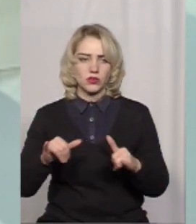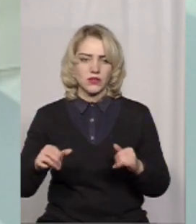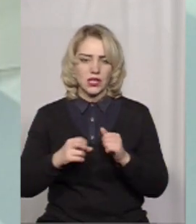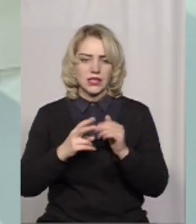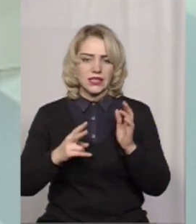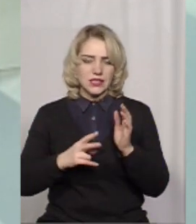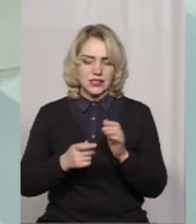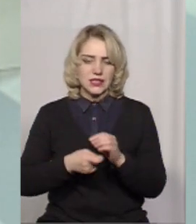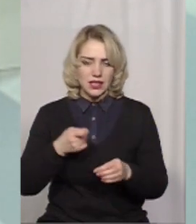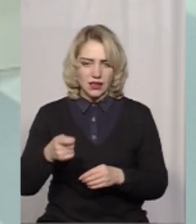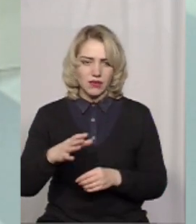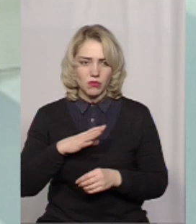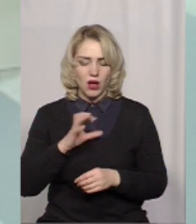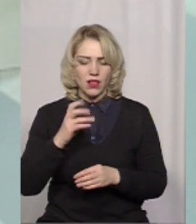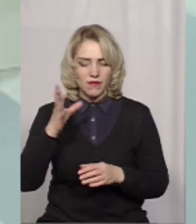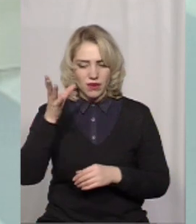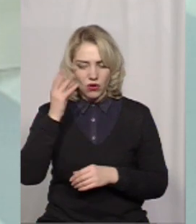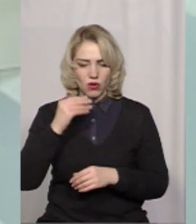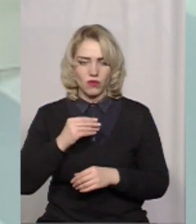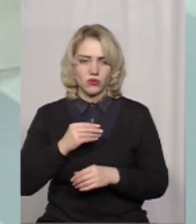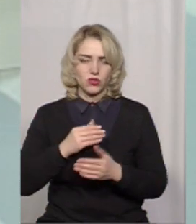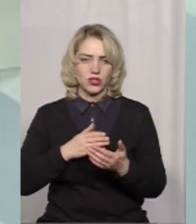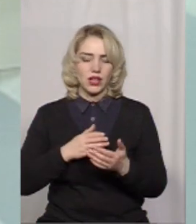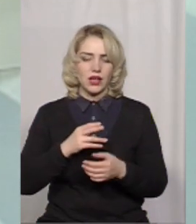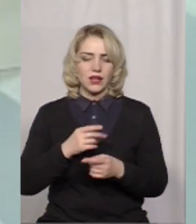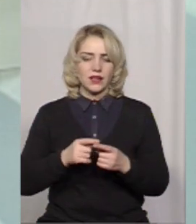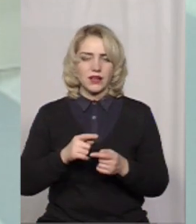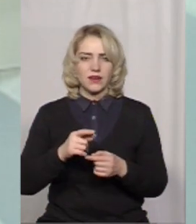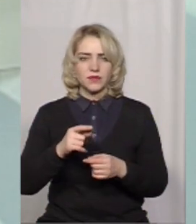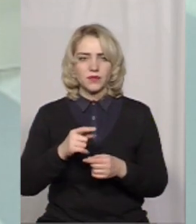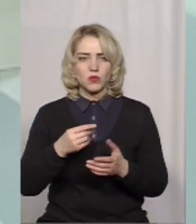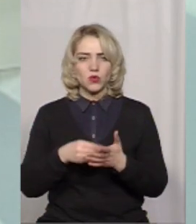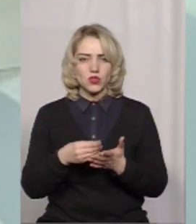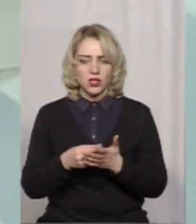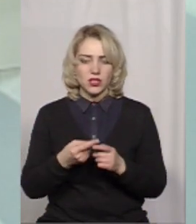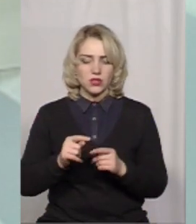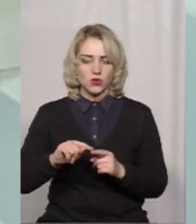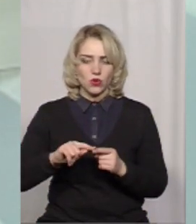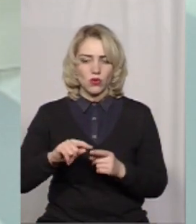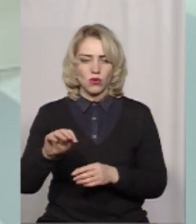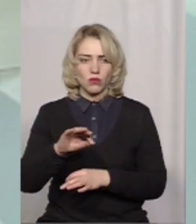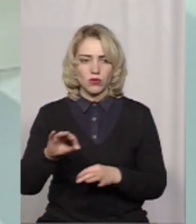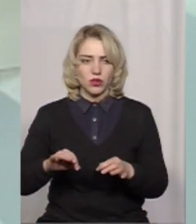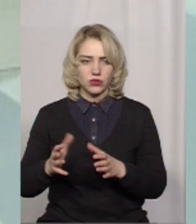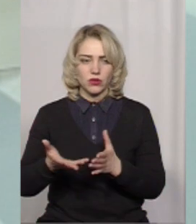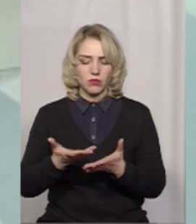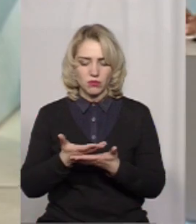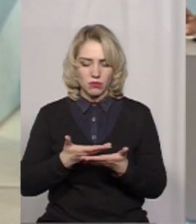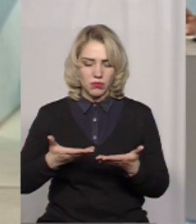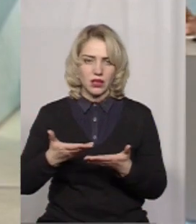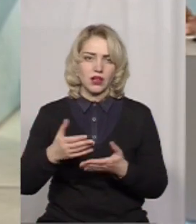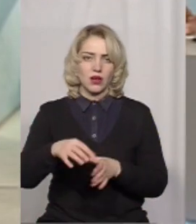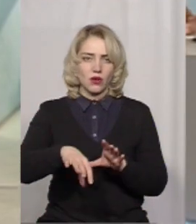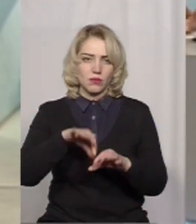Але, враховуючи критерії і бюджетність цього проєкту, ми відібрали саме ці